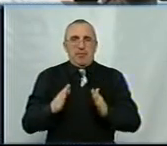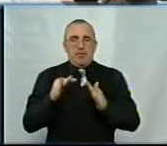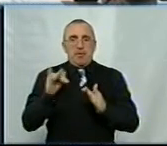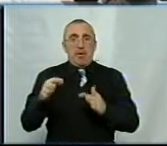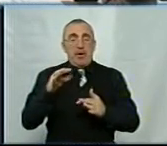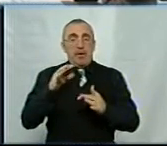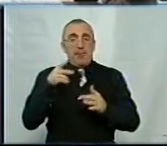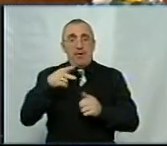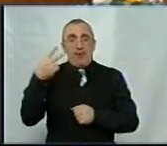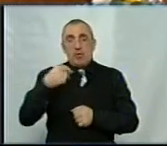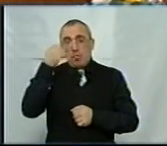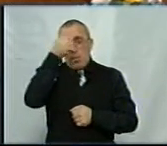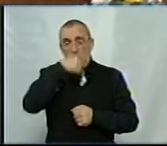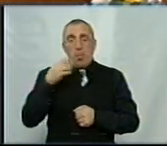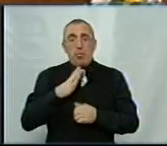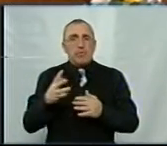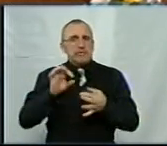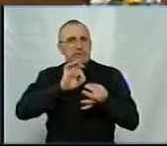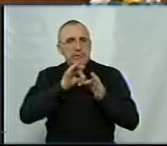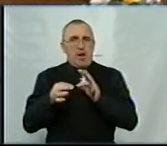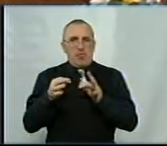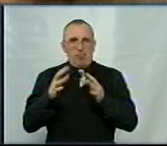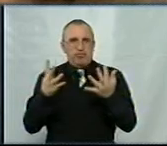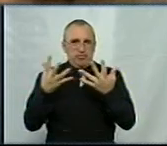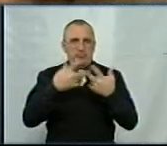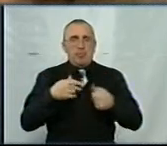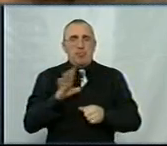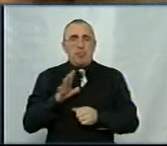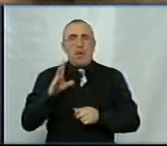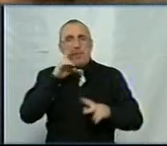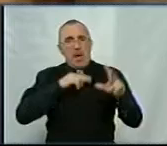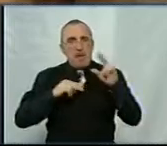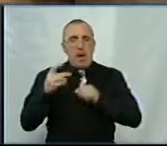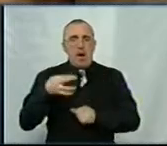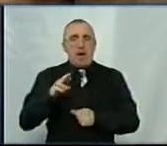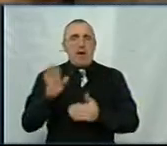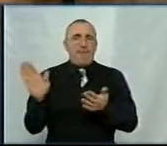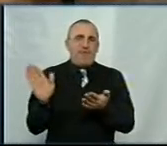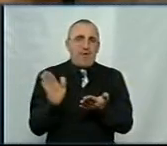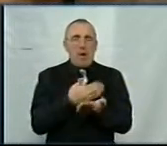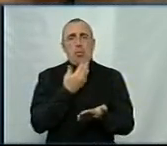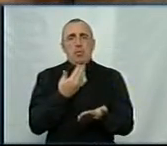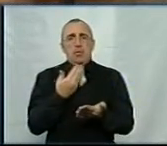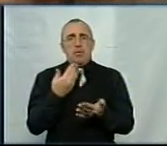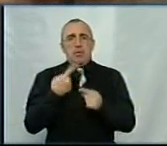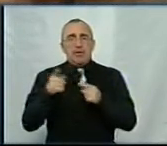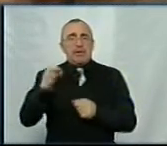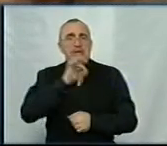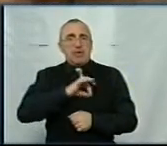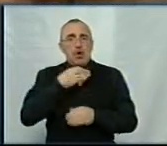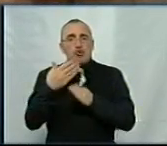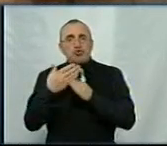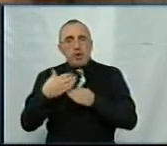бюджет 2020 року було складно, каже Любов Бочкова. Були намагання вилучити ті доходні